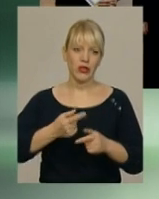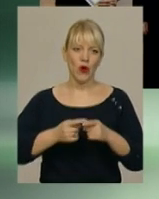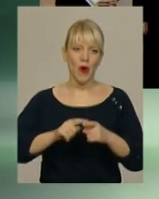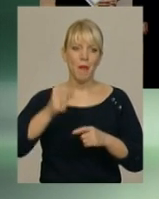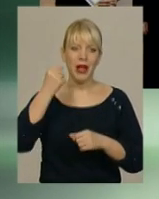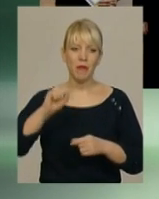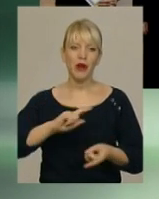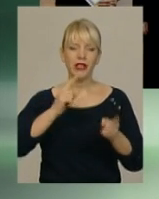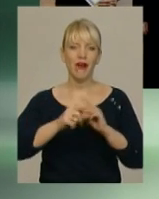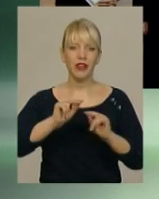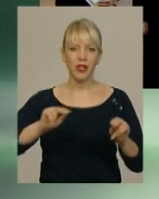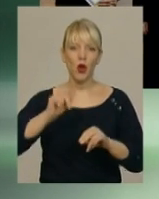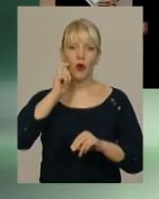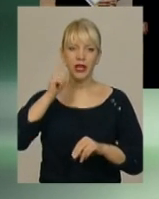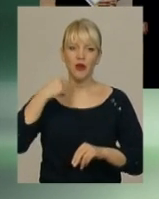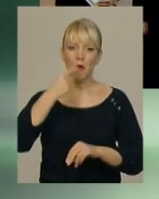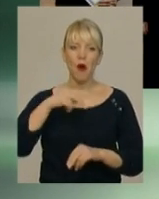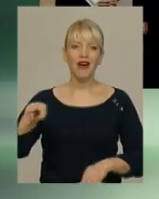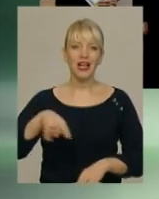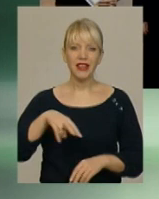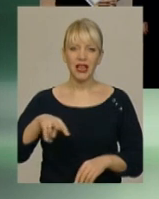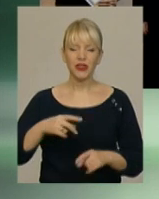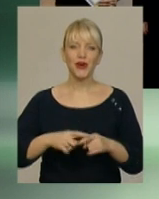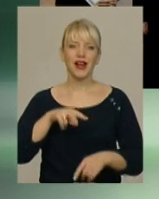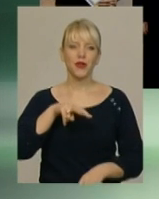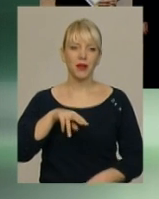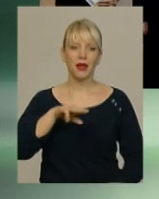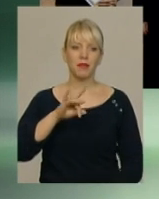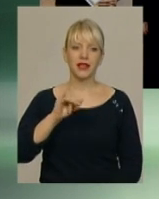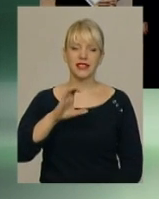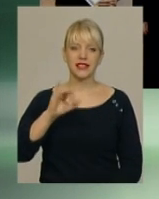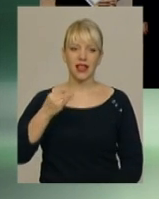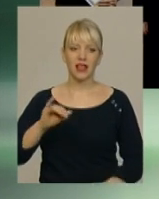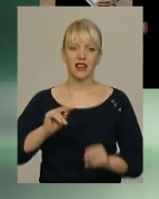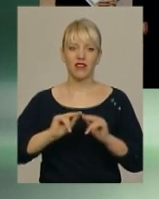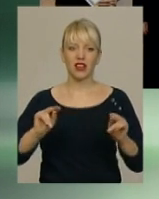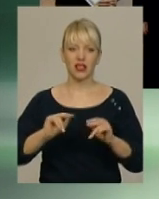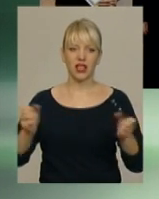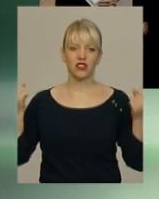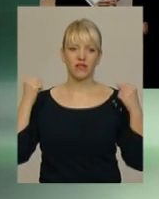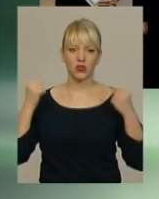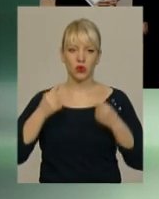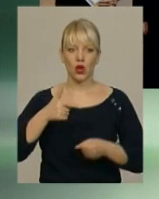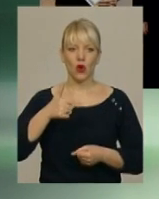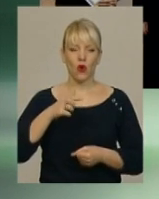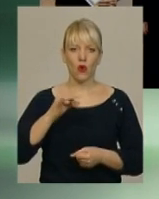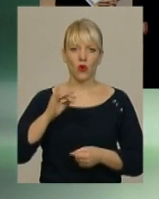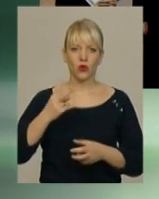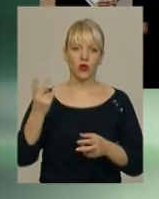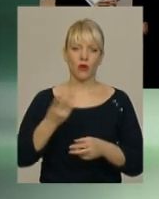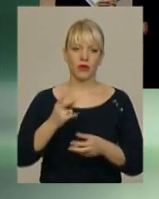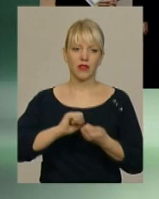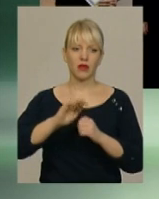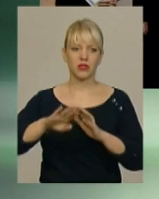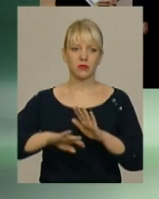переможцями стали вчитель української мови та літератури Людмила Пристай та викладач фізкультури Вадим Горун, обидвоє з Кам'янця